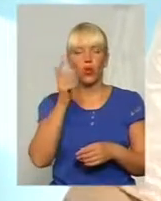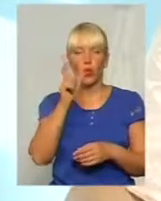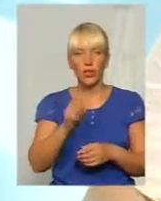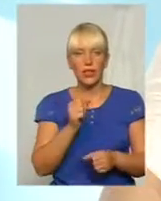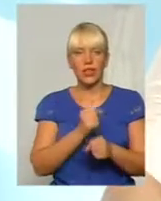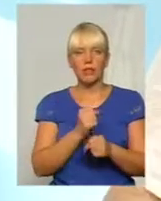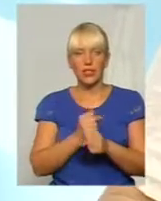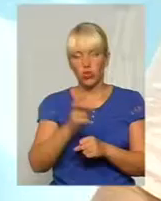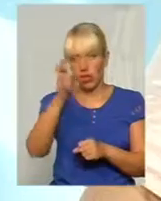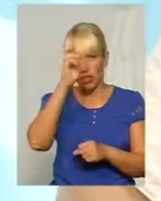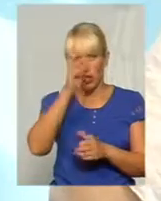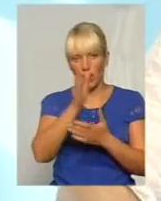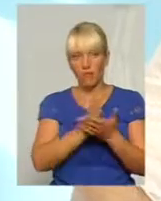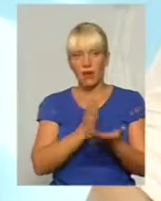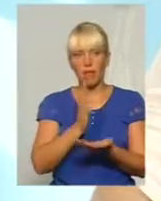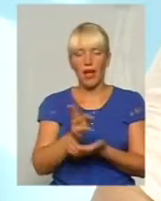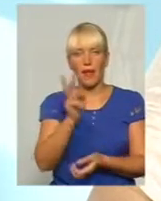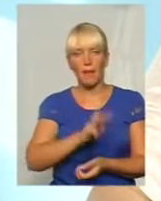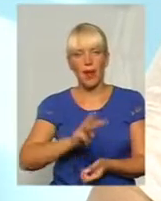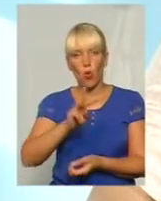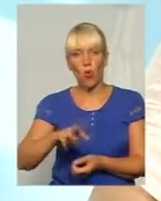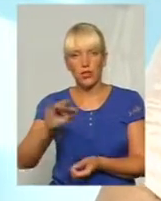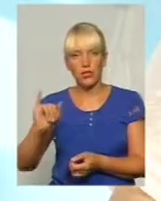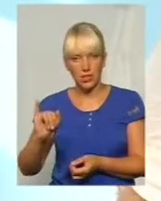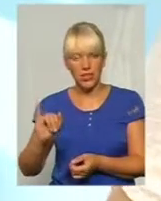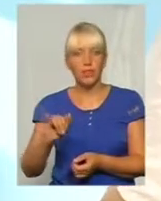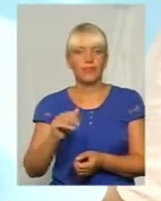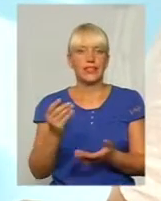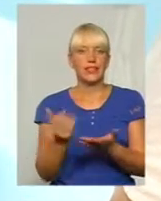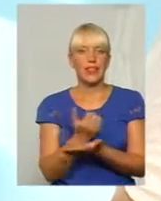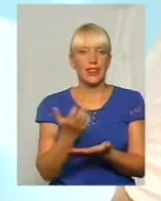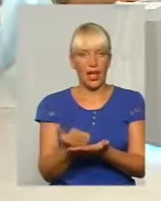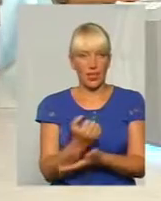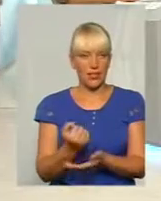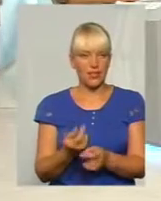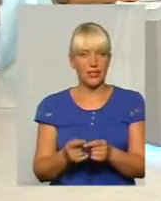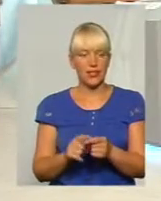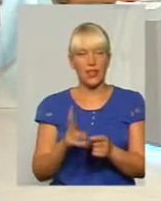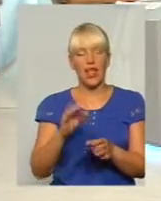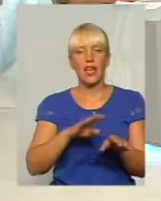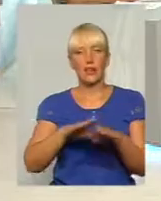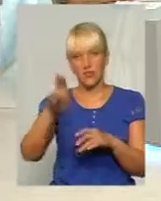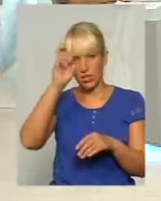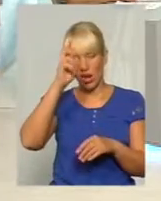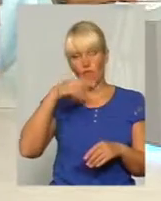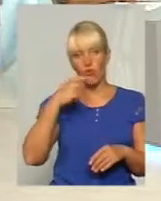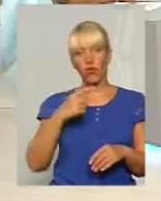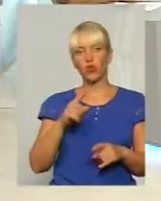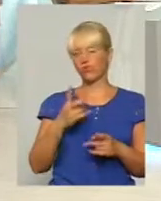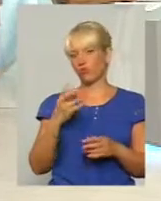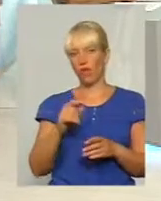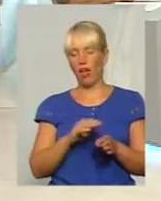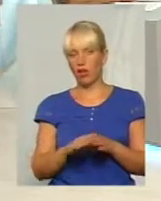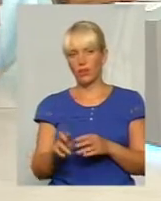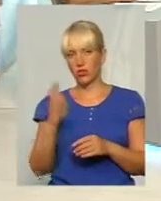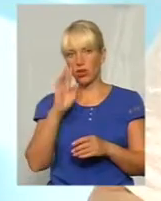має мільйонні, а іноді і мільярдні статки, то це вже... Ну це ми на рівні держави говоримо. А чому на рівні держави?